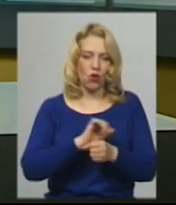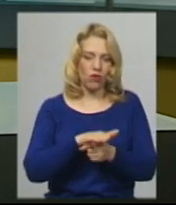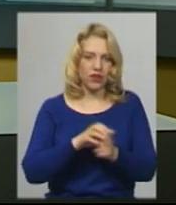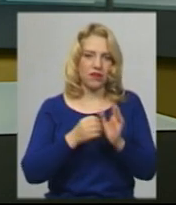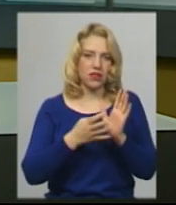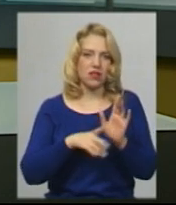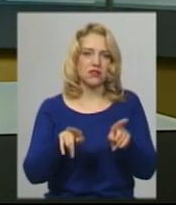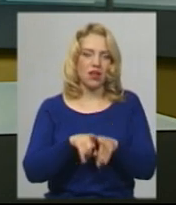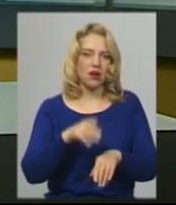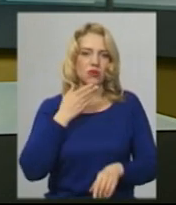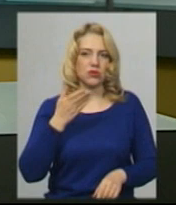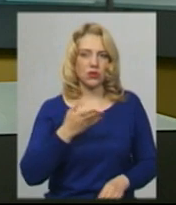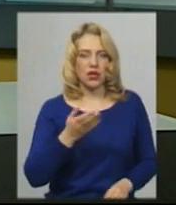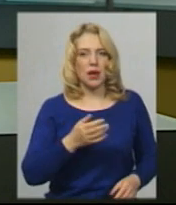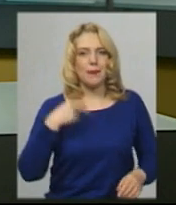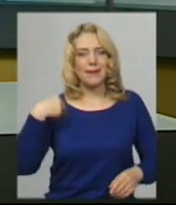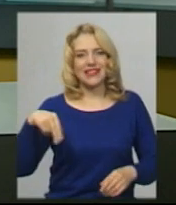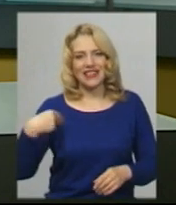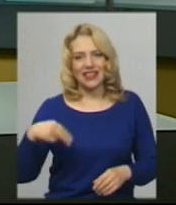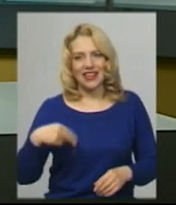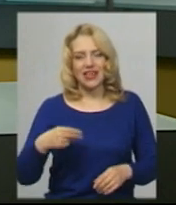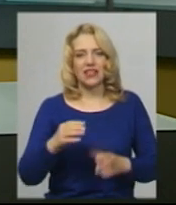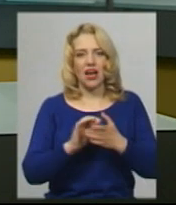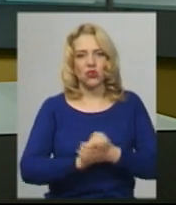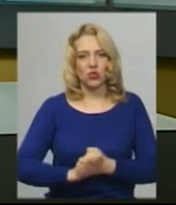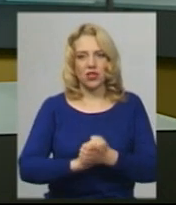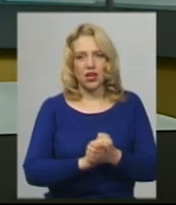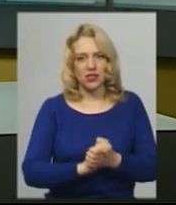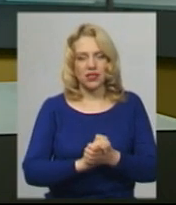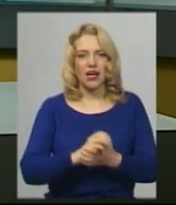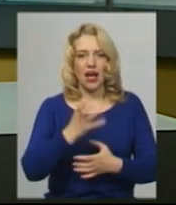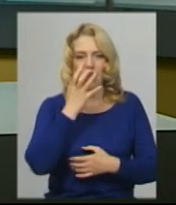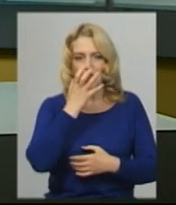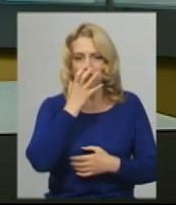перекоментував президент Асоціації анестезіологів України Сергій Дубров.